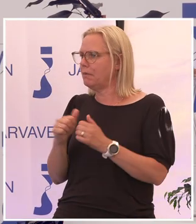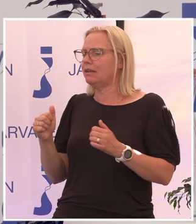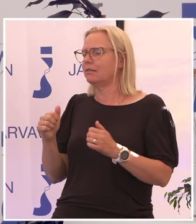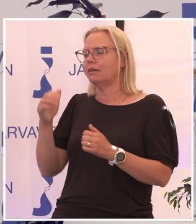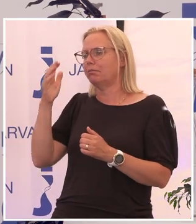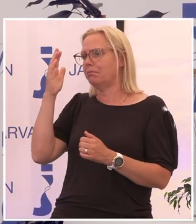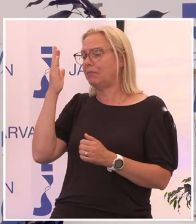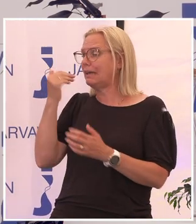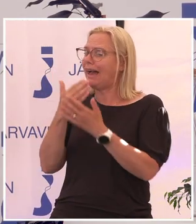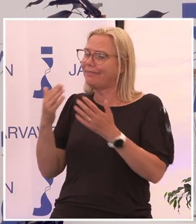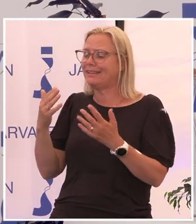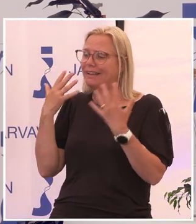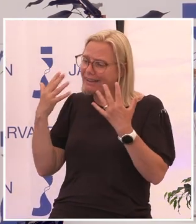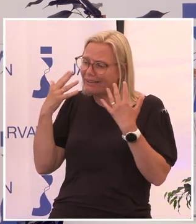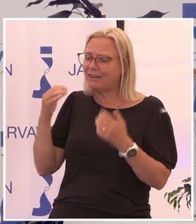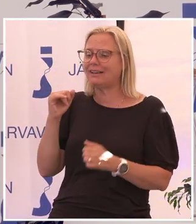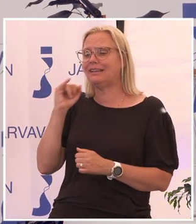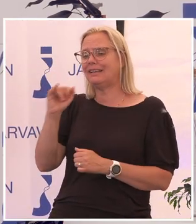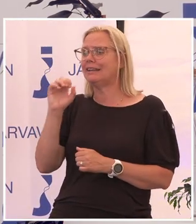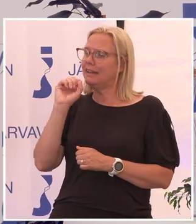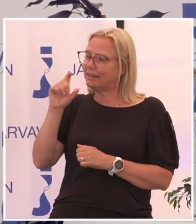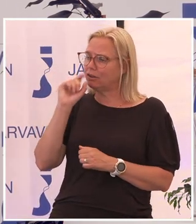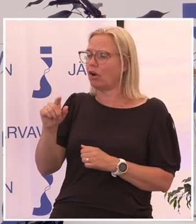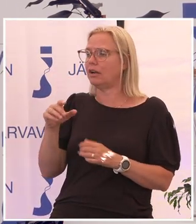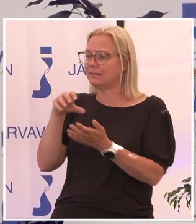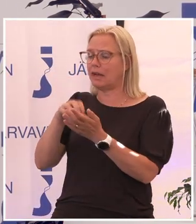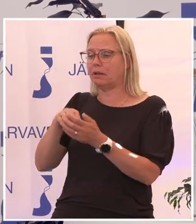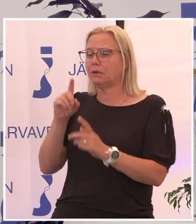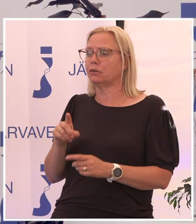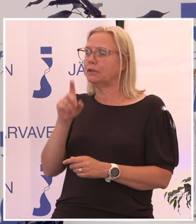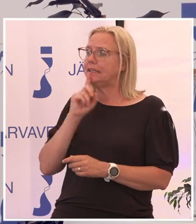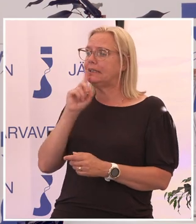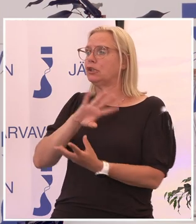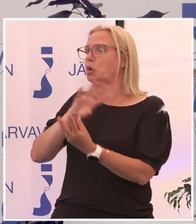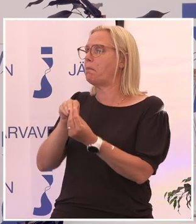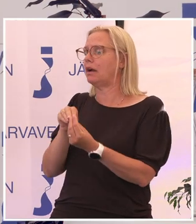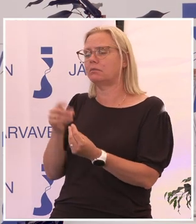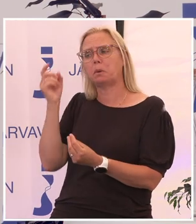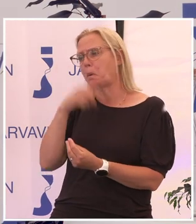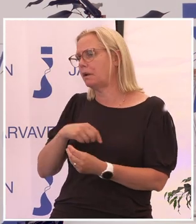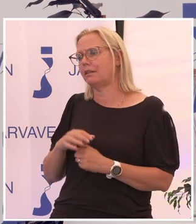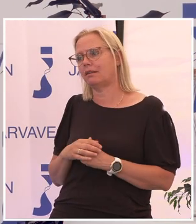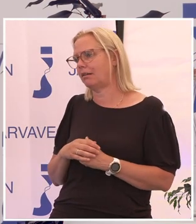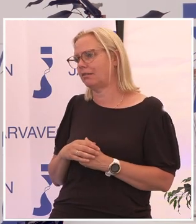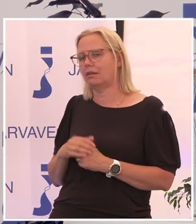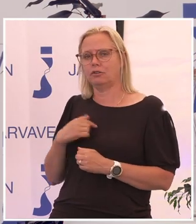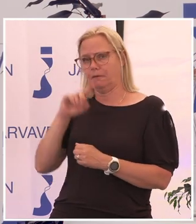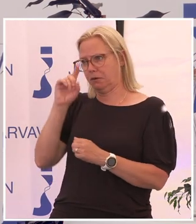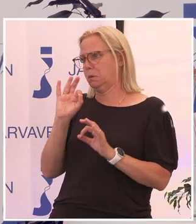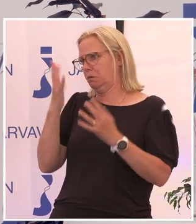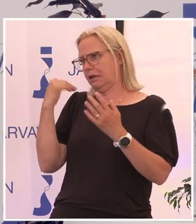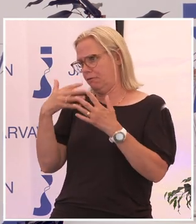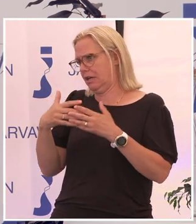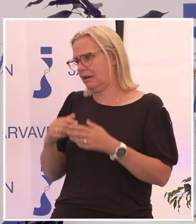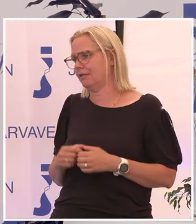inte att leva i det digitala samhället med en så liten summa. Det kan inte jag se hur det skulle funka.